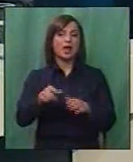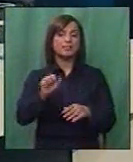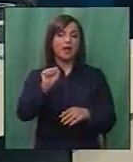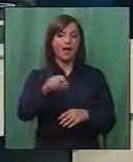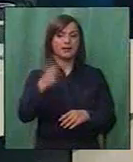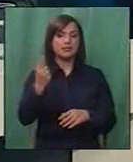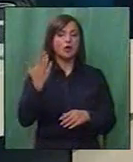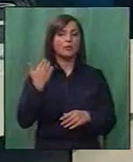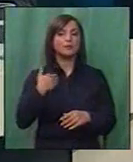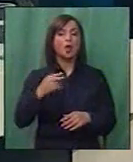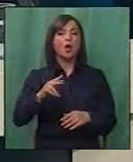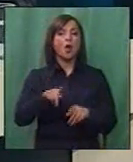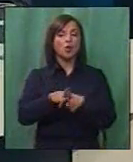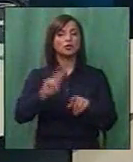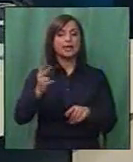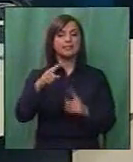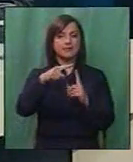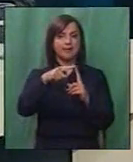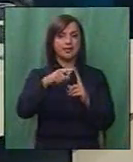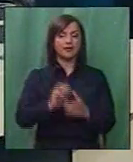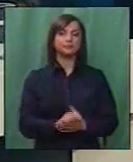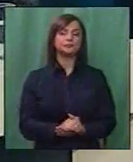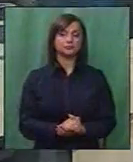од конешката Кети Гетева.